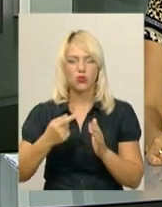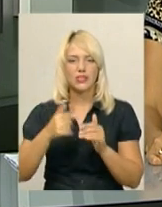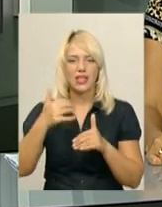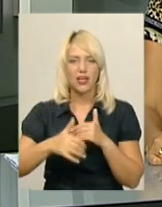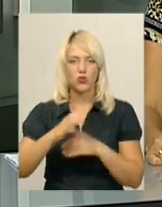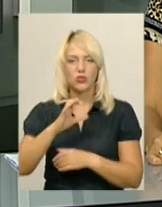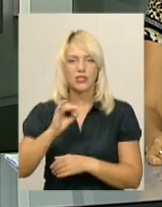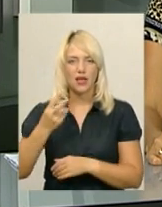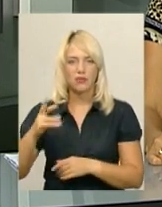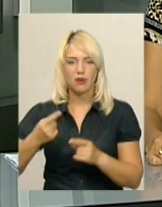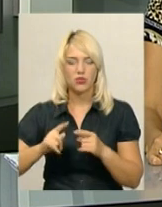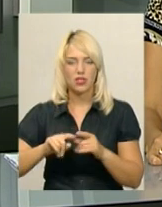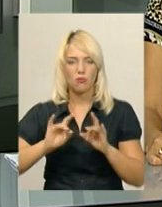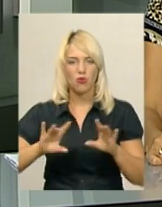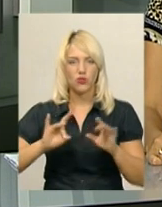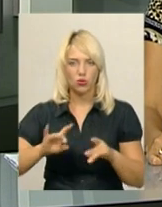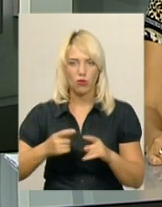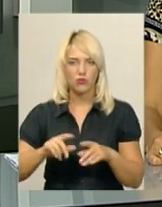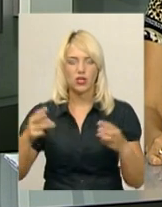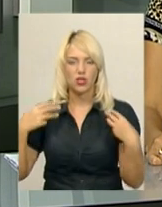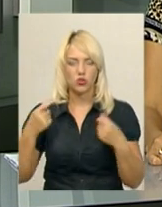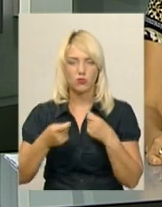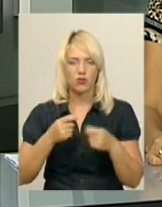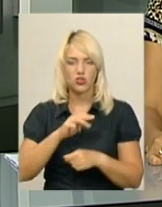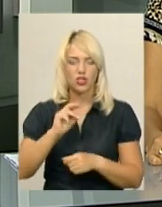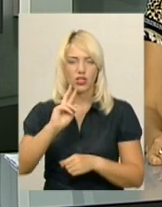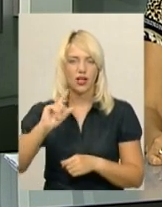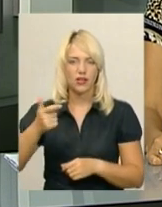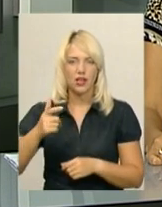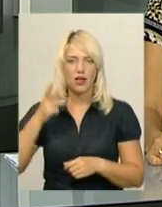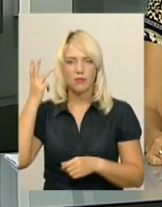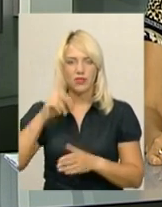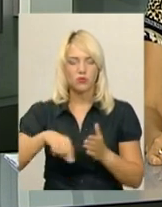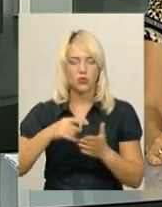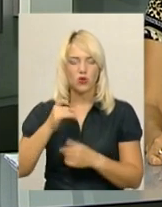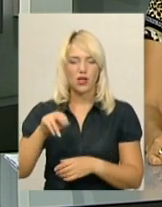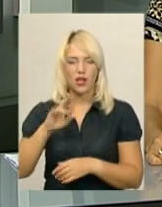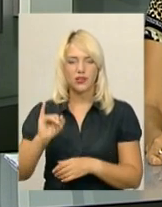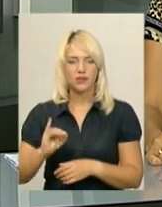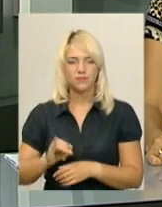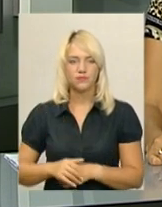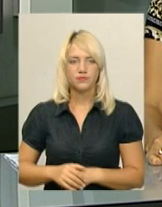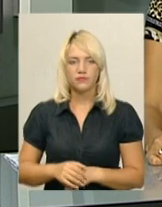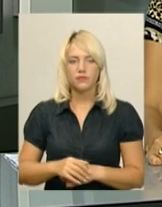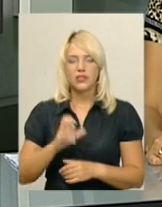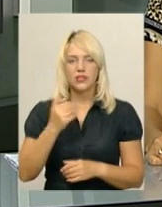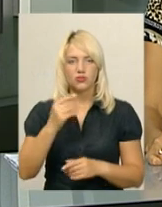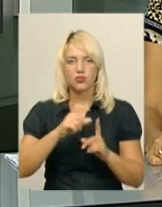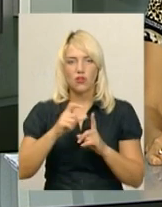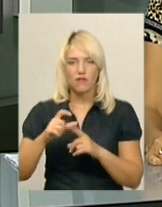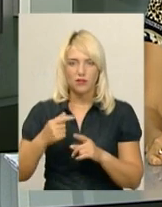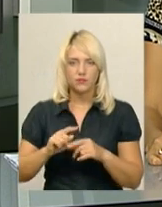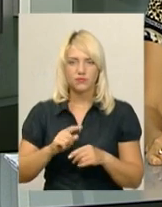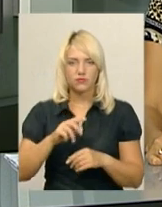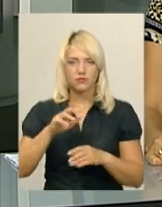серпня. Про це повідомив начальник управління житлово-комунального господарства Хмельницької міської ради Василь Новачок. За його словами,